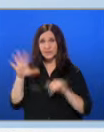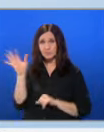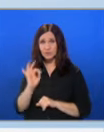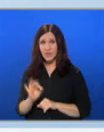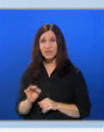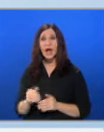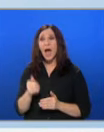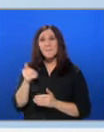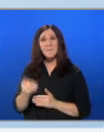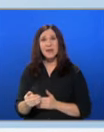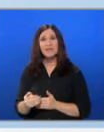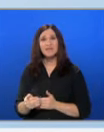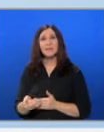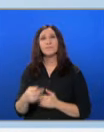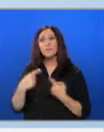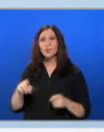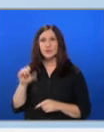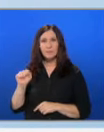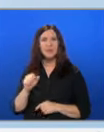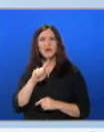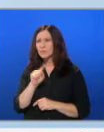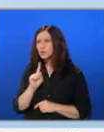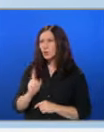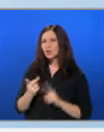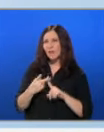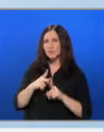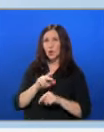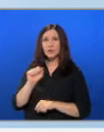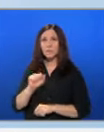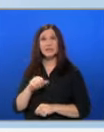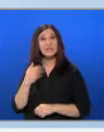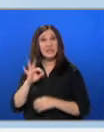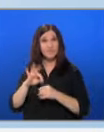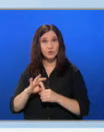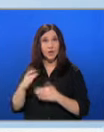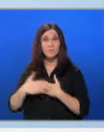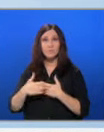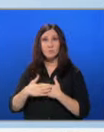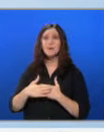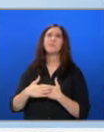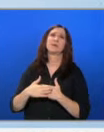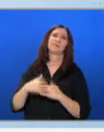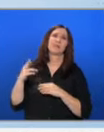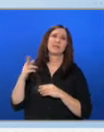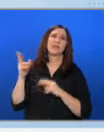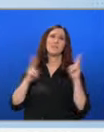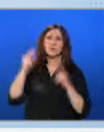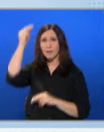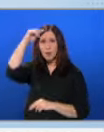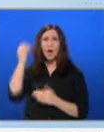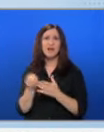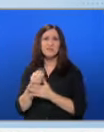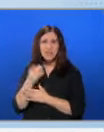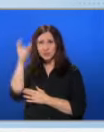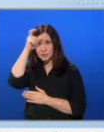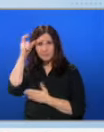пред следващата формация. Въпросът е обаче коя ще е втората сила след ВОТА – ППДБ, Възраждане или ДПСЕ, които са с изключително сходни